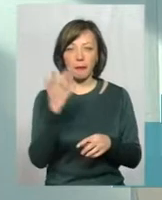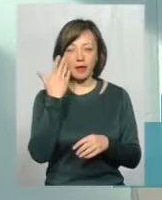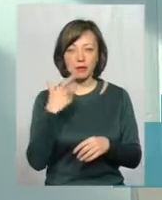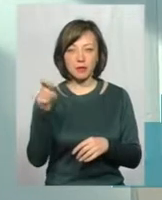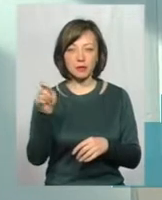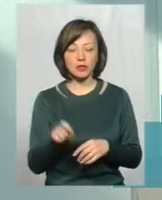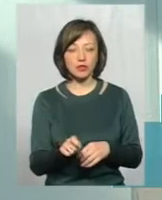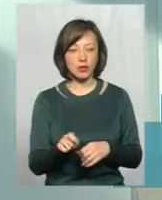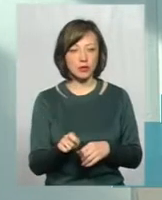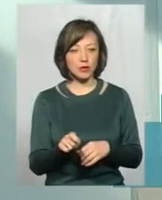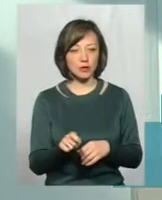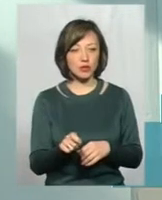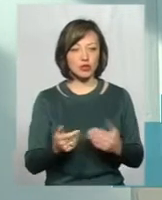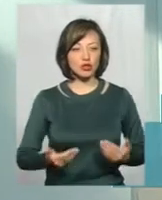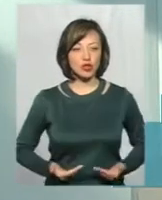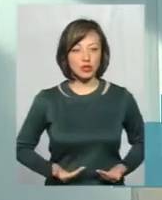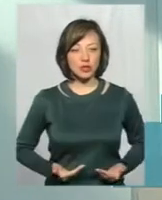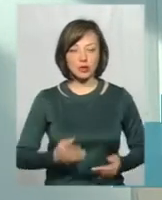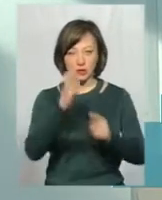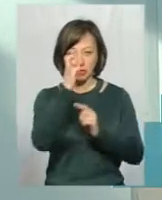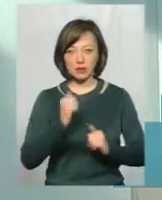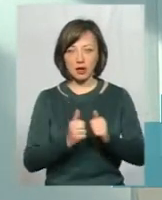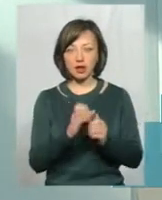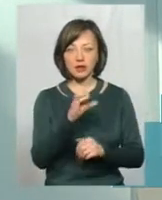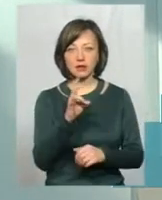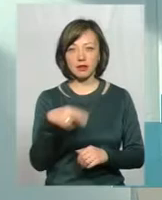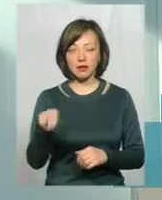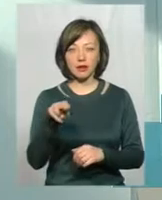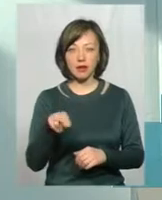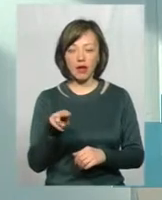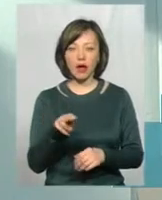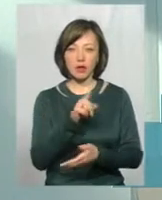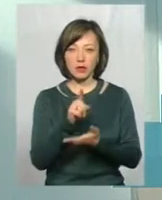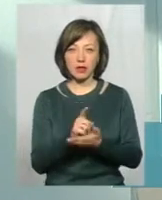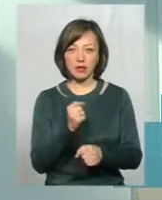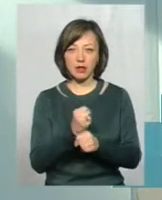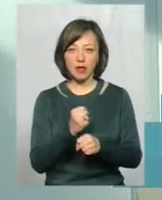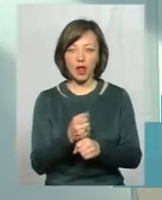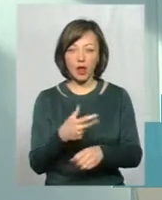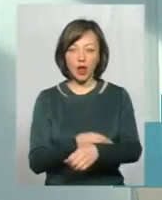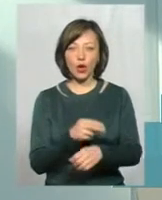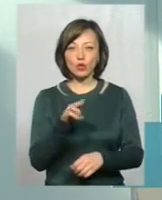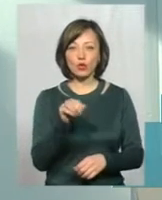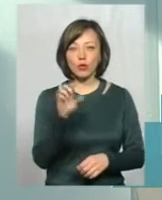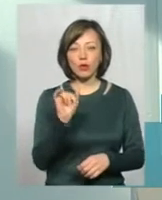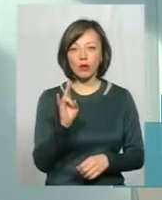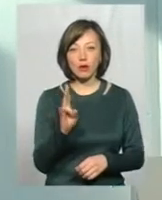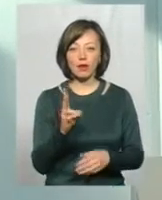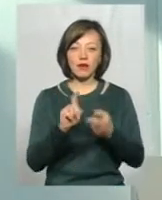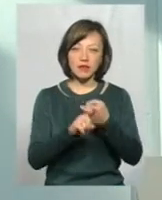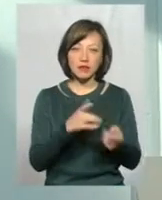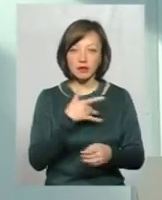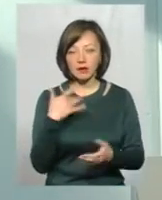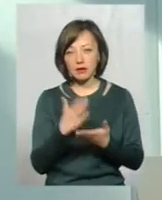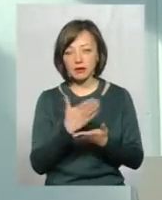приїжджають жителі з стран СНГ, вони обязательно їм делают туберкулінодіагностику для того, щоб посмотреть, інфицировані чи ні,